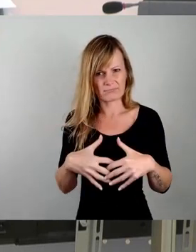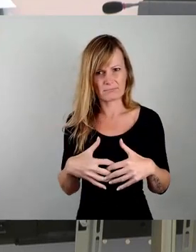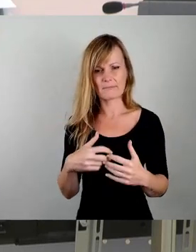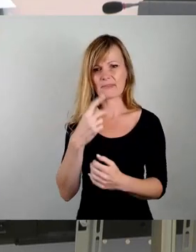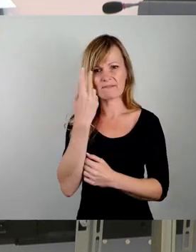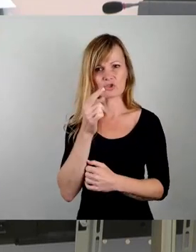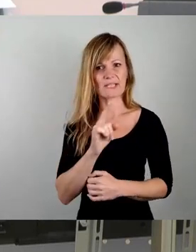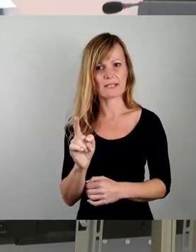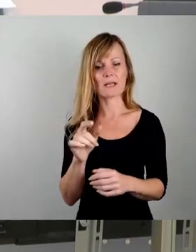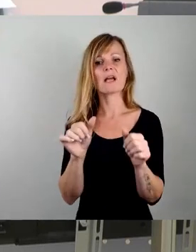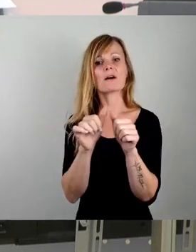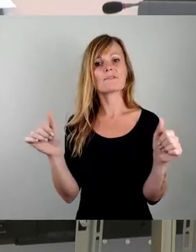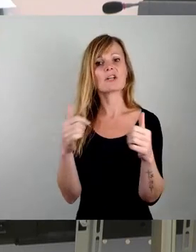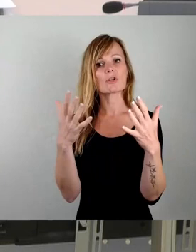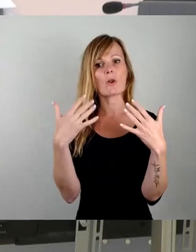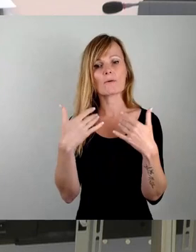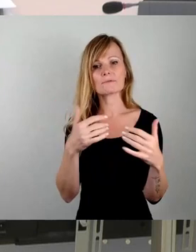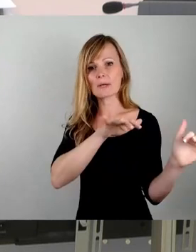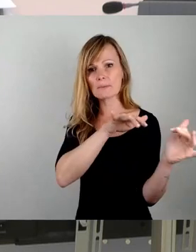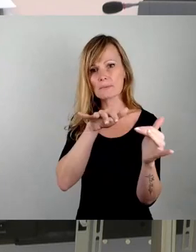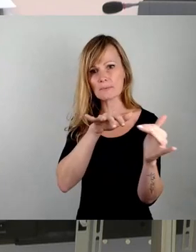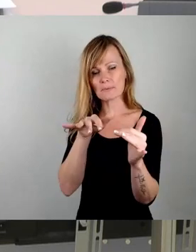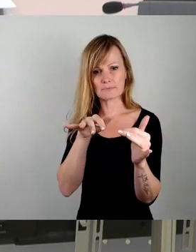Frischluftzufuhr in das Stadtzentrum bremst,